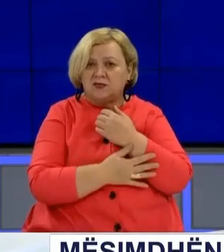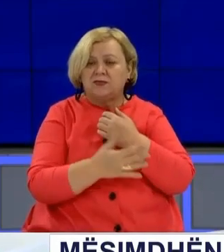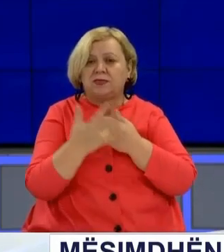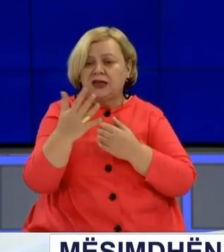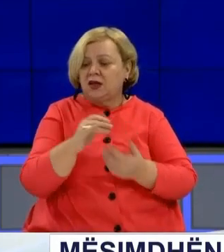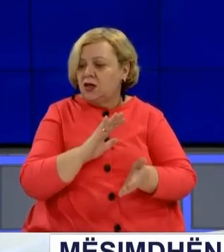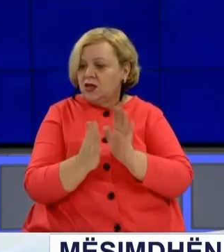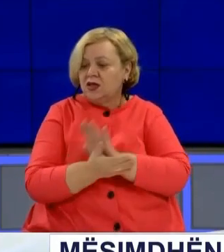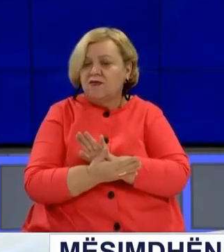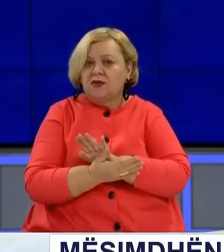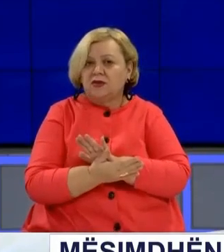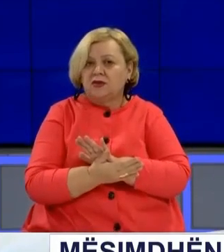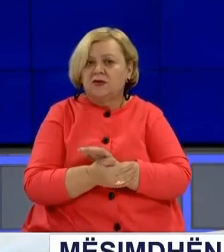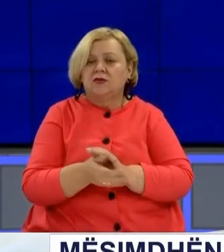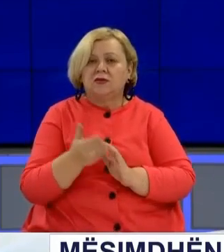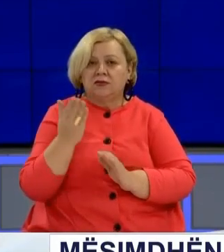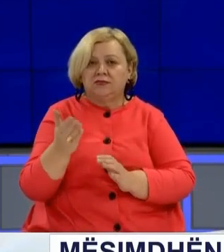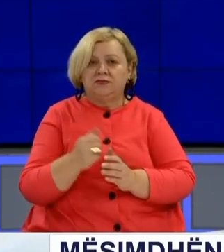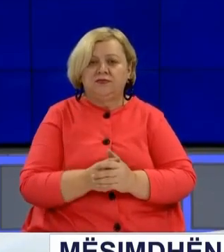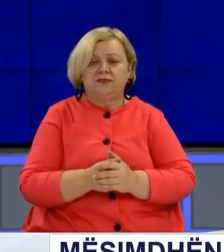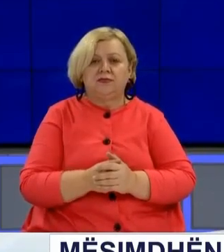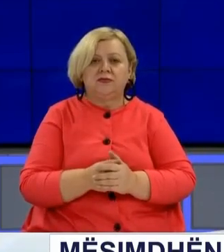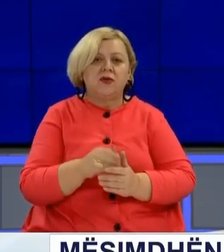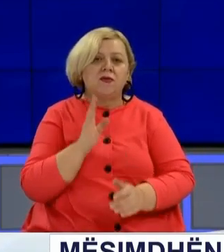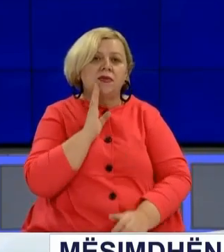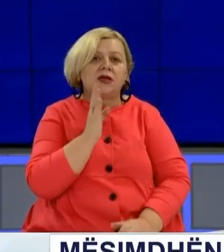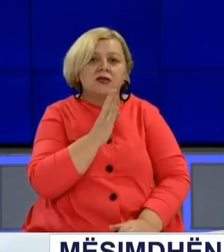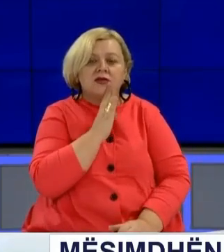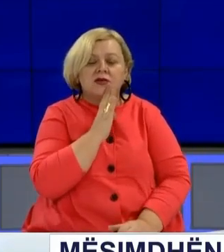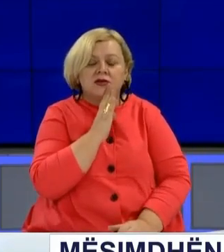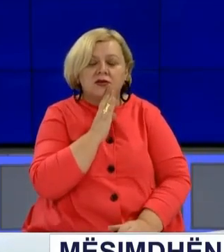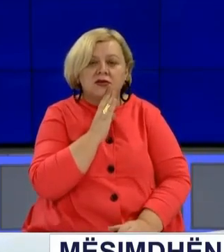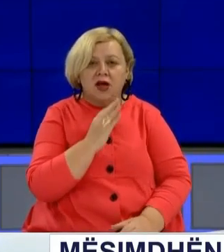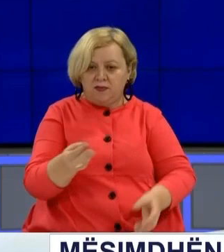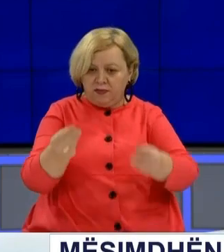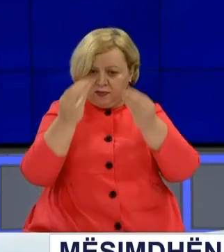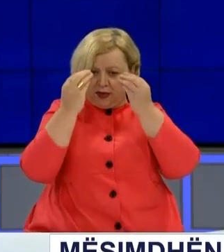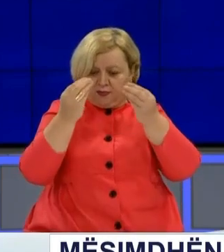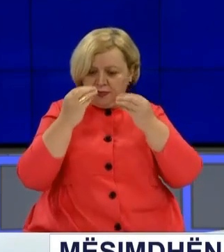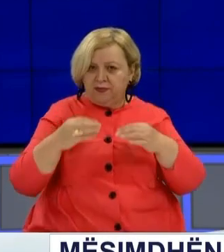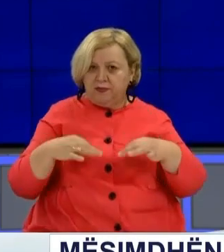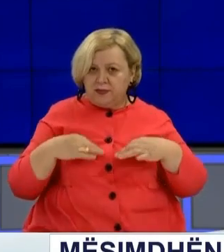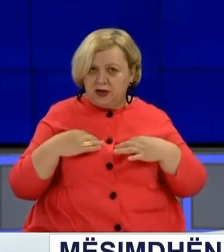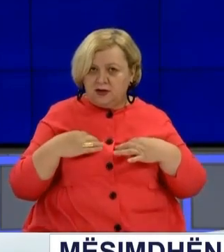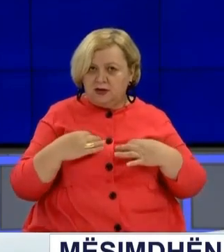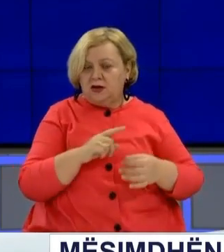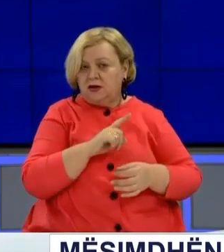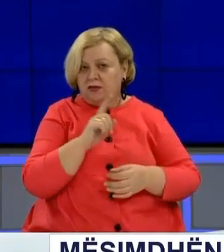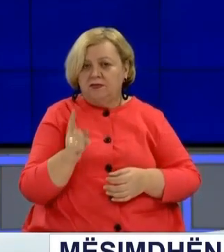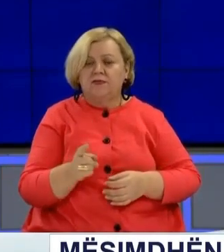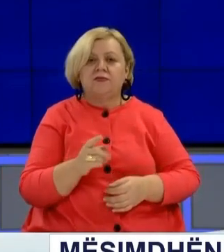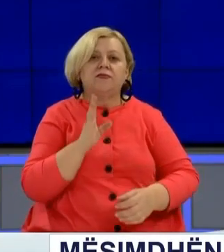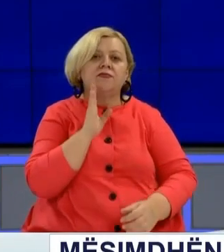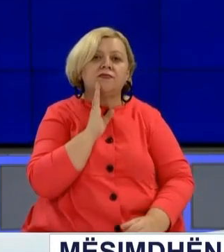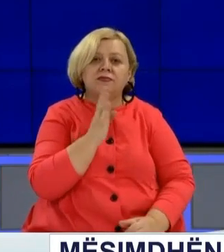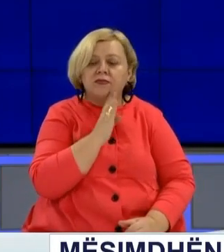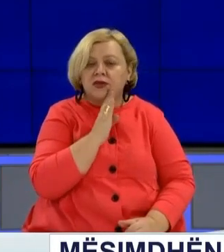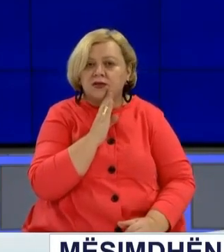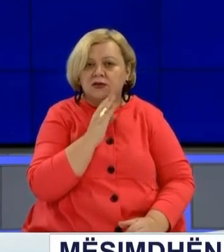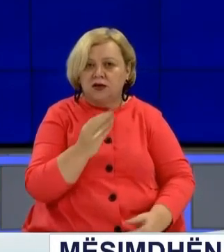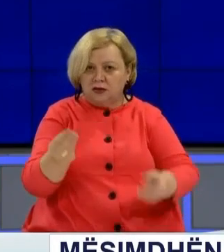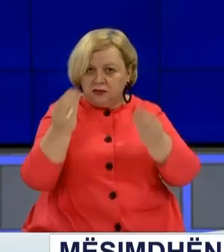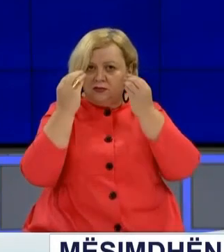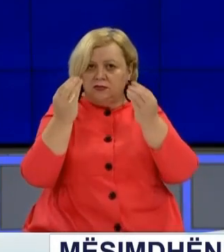kolegët e veta në ndërimin e pas ditës. Dëmë të anë kanë bajt mësim nga paraditja dhe kanë bajt mësim edhe pas